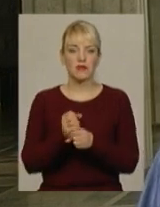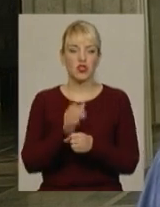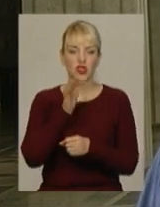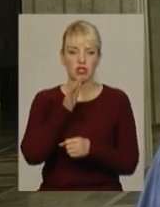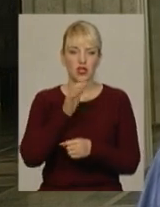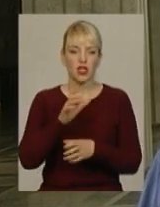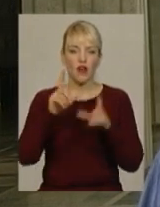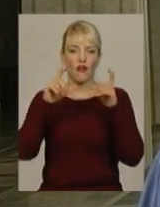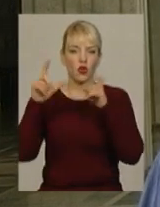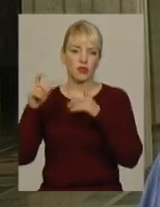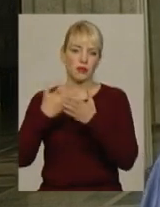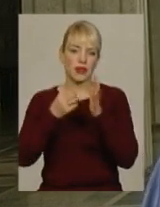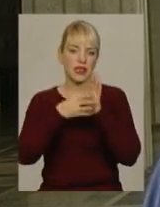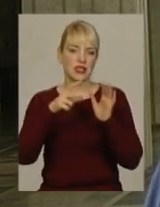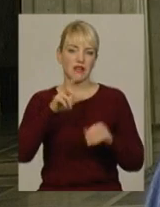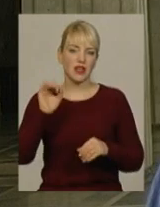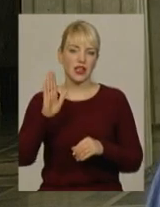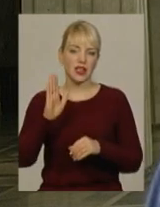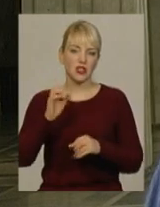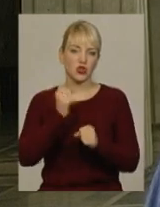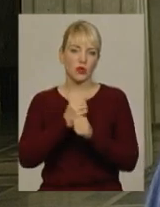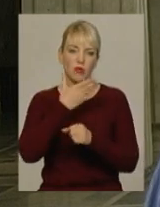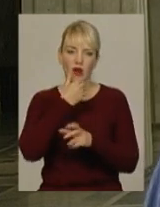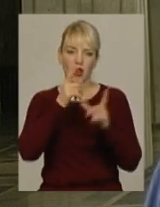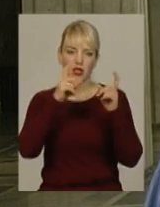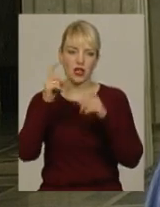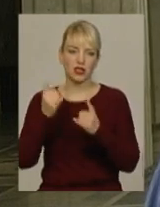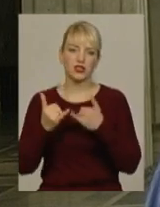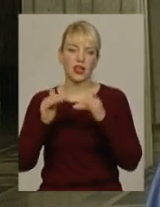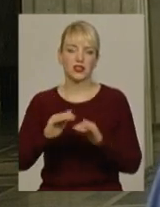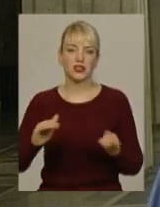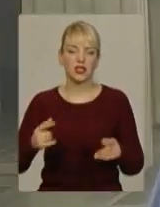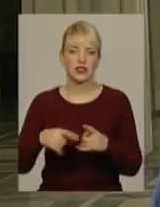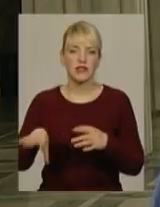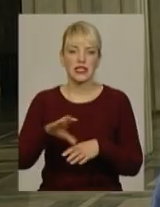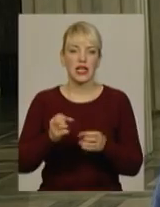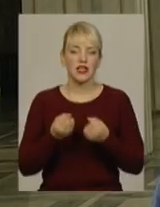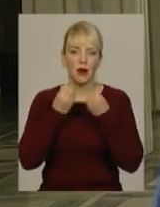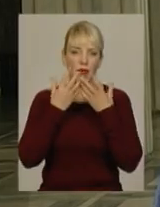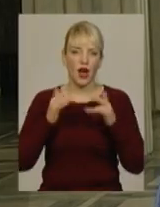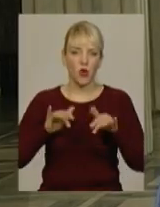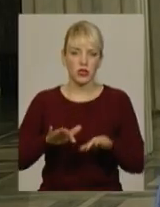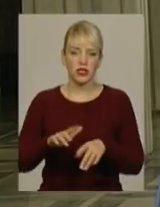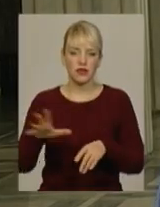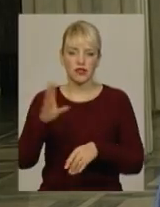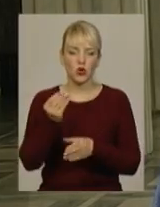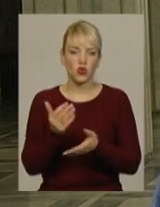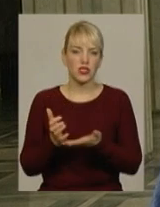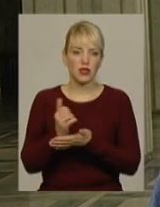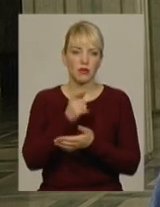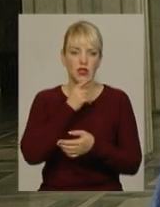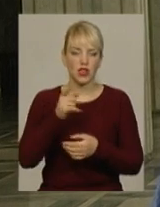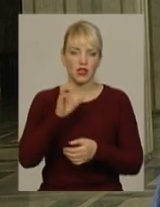фотосесію. Думаю, за 15 хвилин ми зробимо гарні кадри для діток і це все йде на благодійність. Всі кошти, зібрані під час